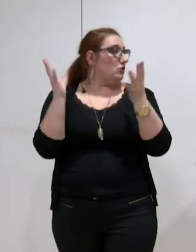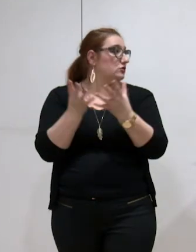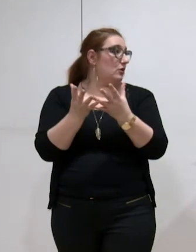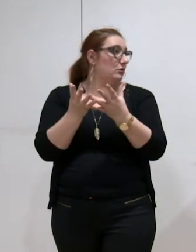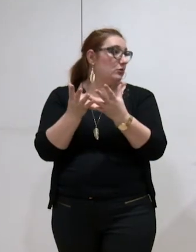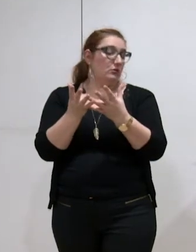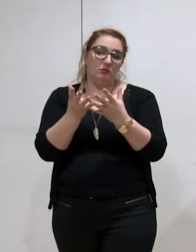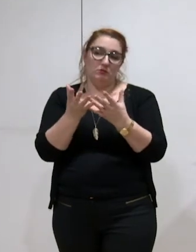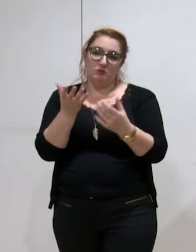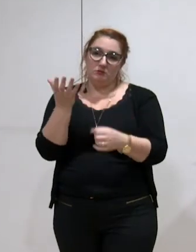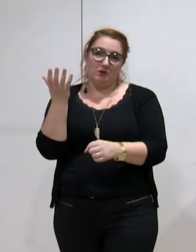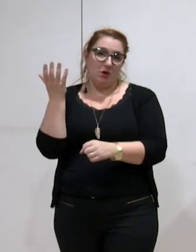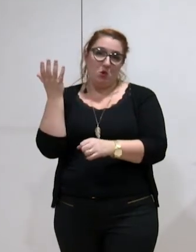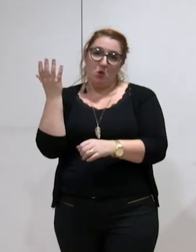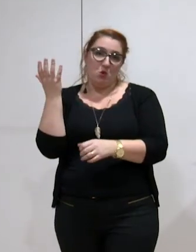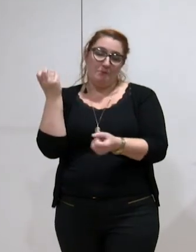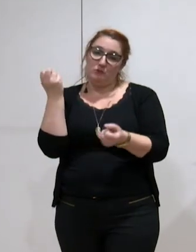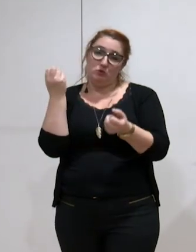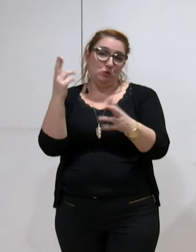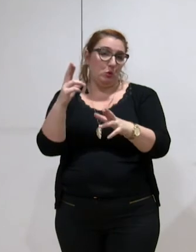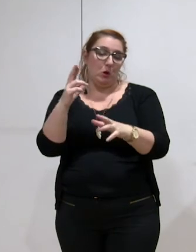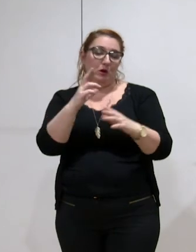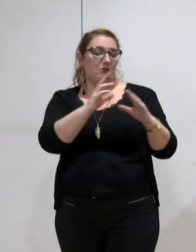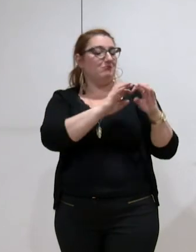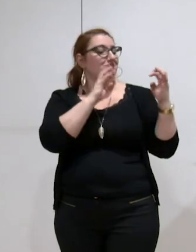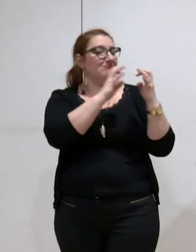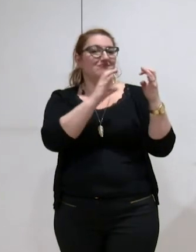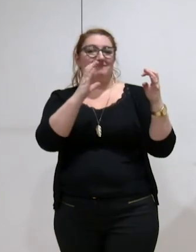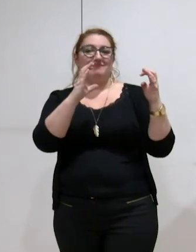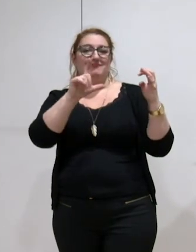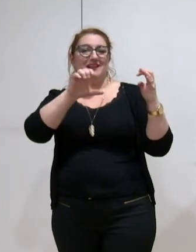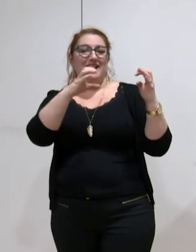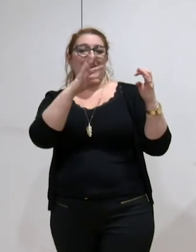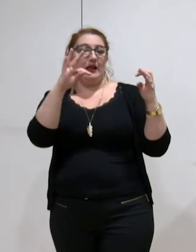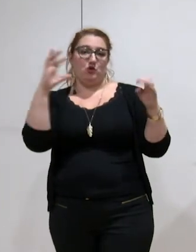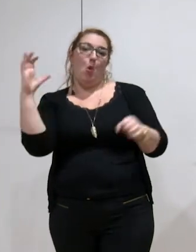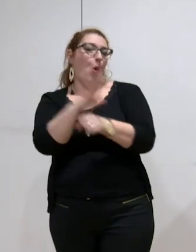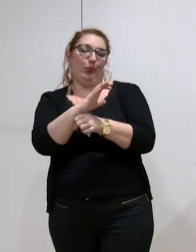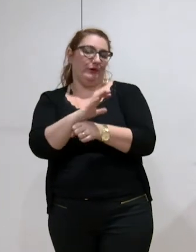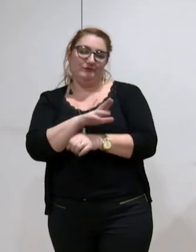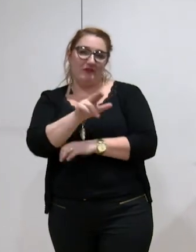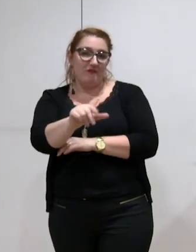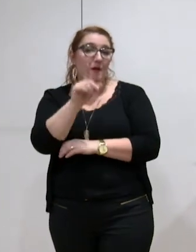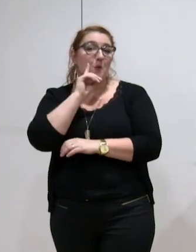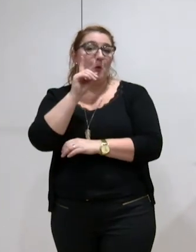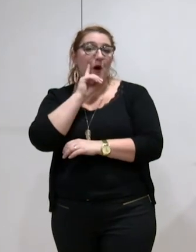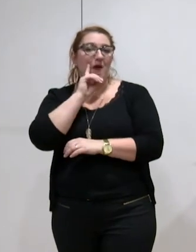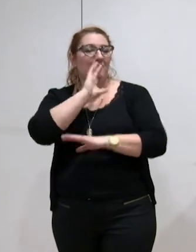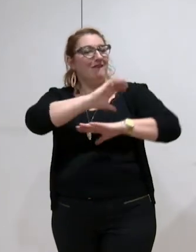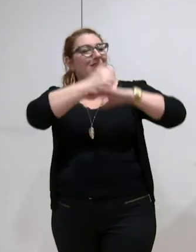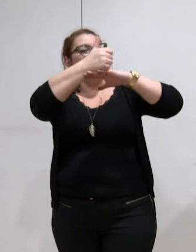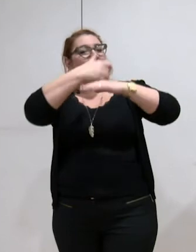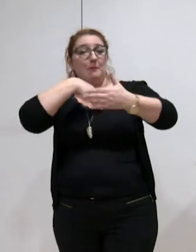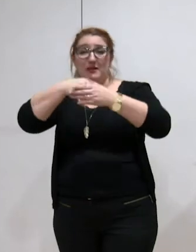cette clecte, dans la mesure où, n'étant pas associée à l'exécutif et étant la seule